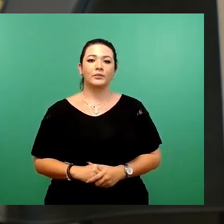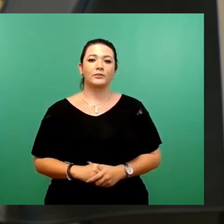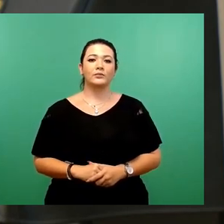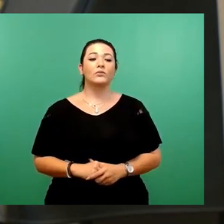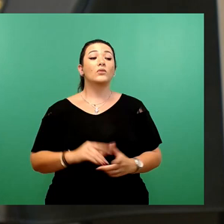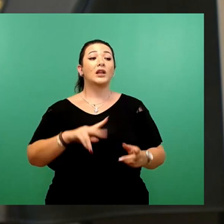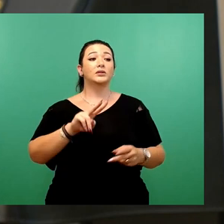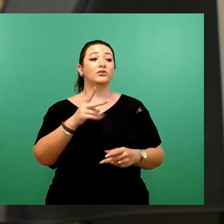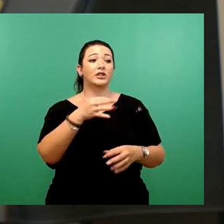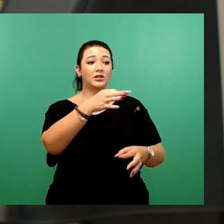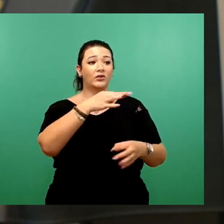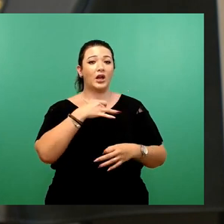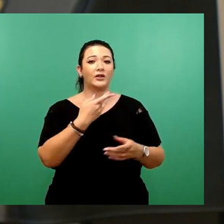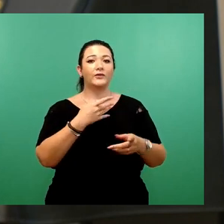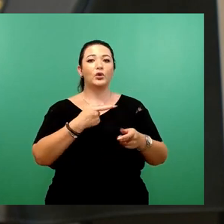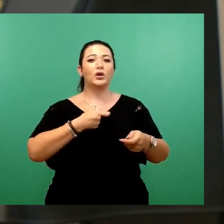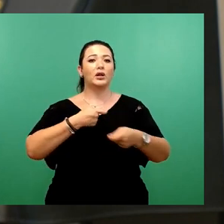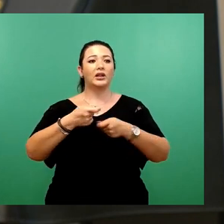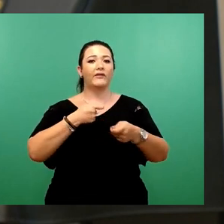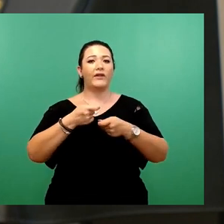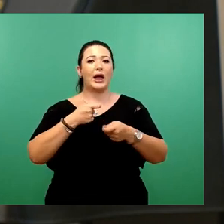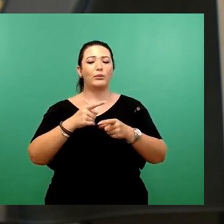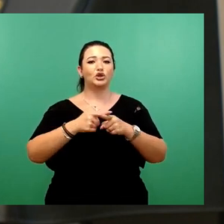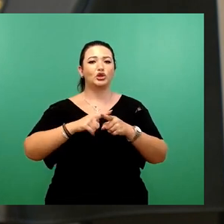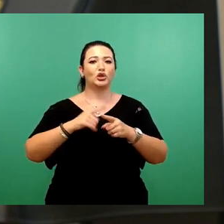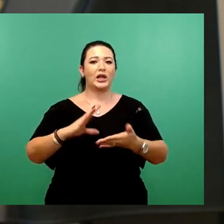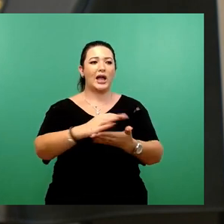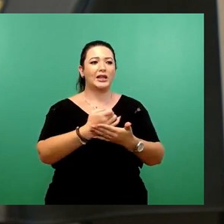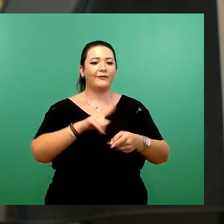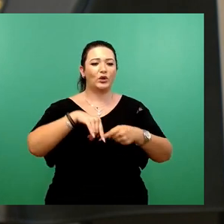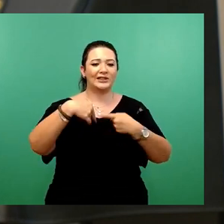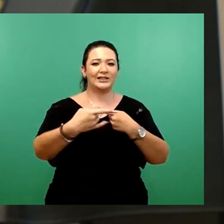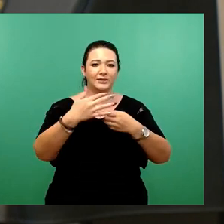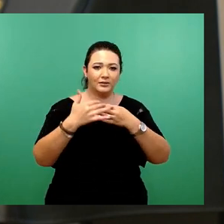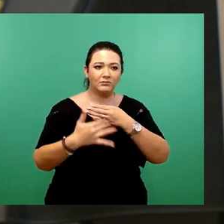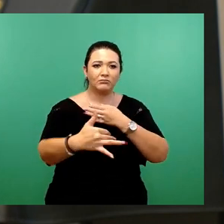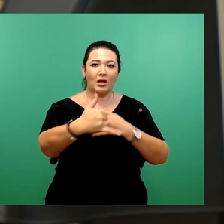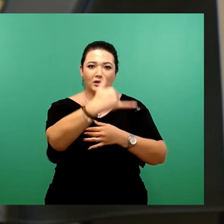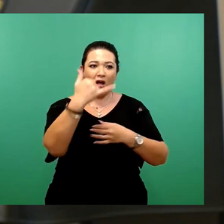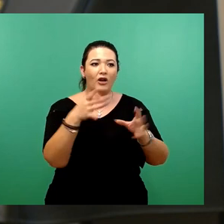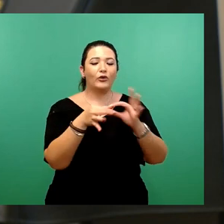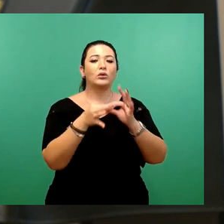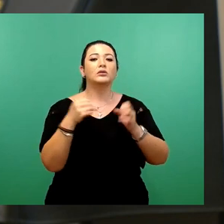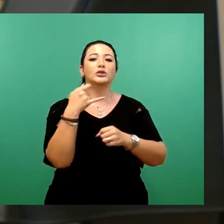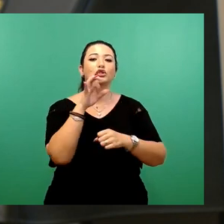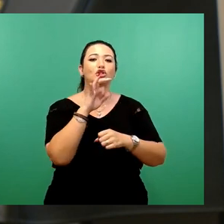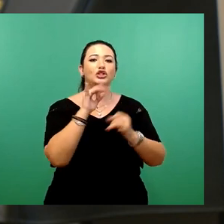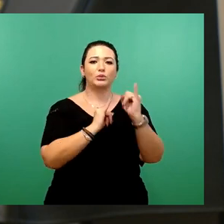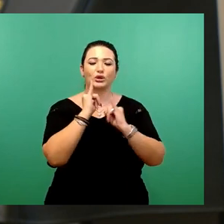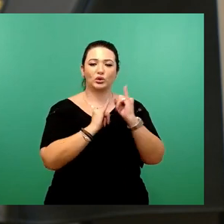Gewerbesteuereinnahmen der Chip-Industrie in den kommenden Jahren kann so nicht beantwortet werden. Einerseits